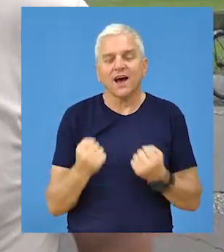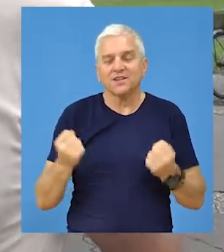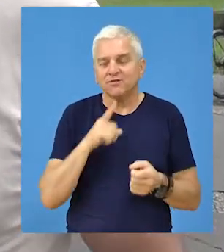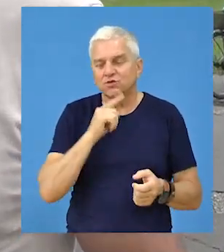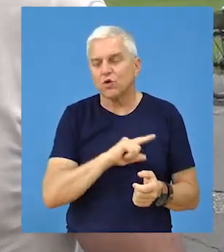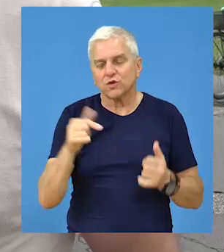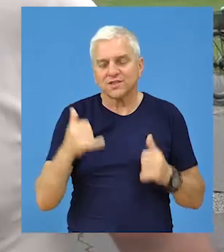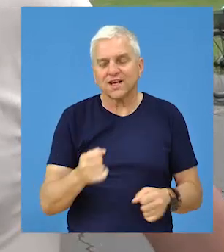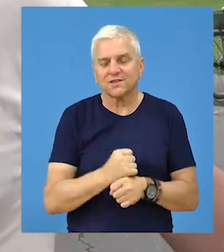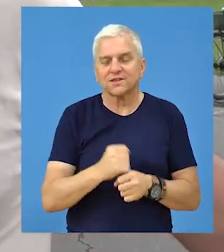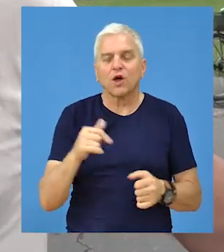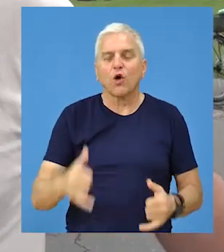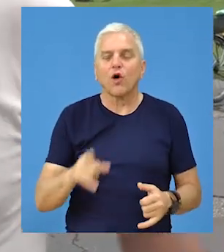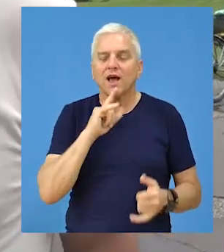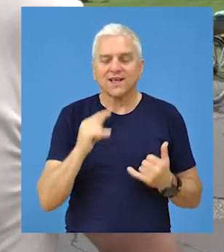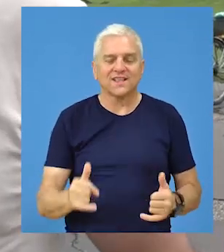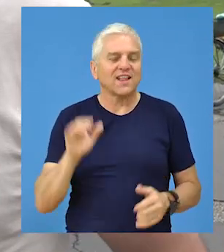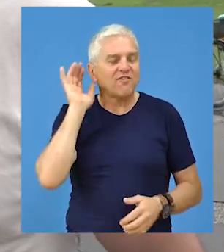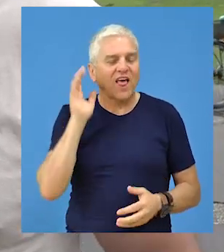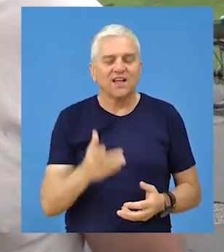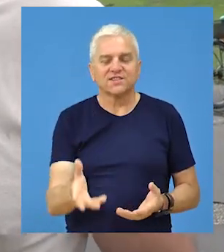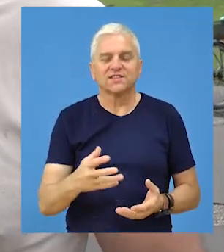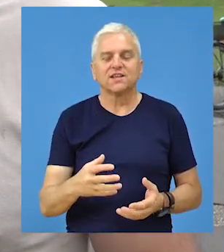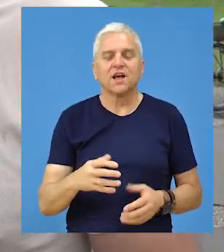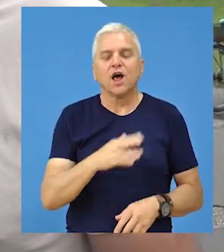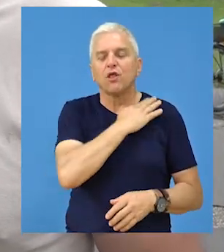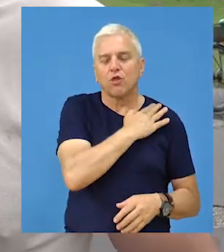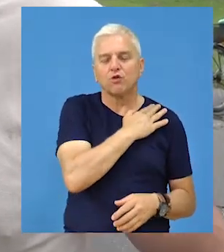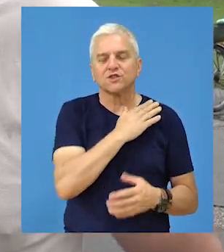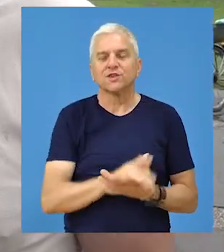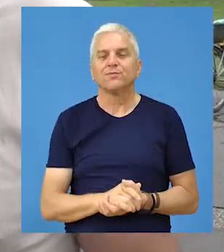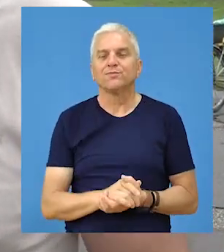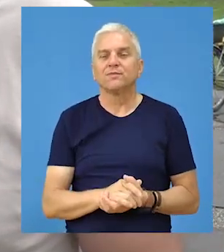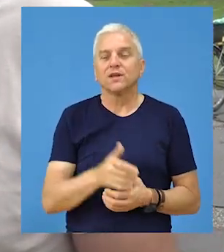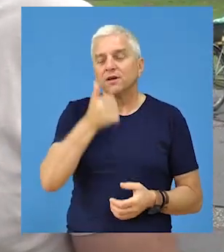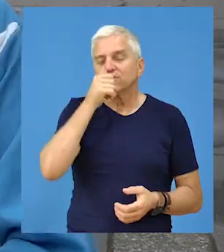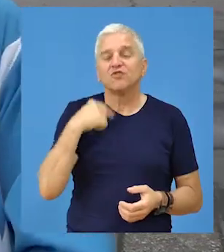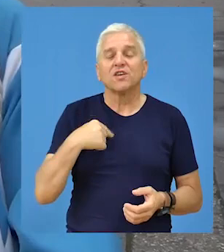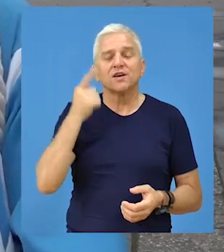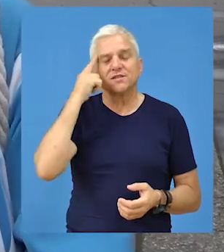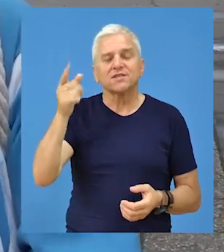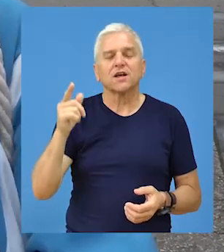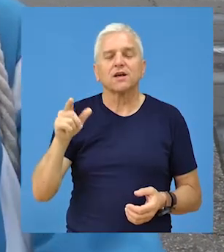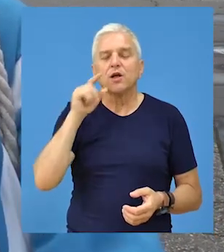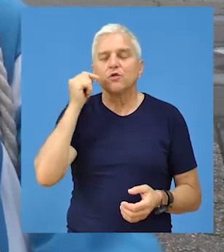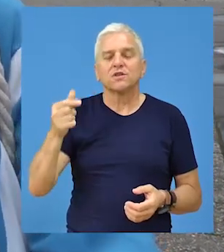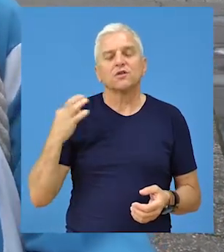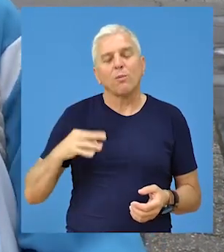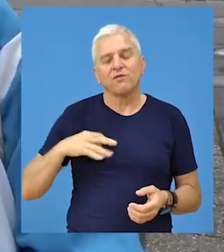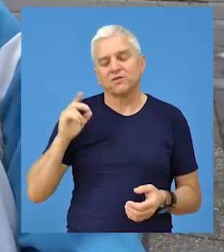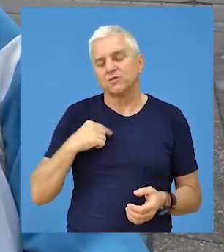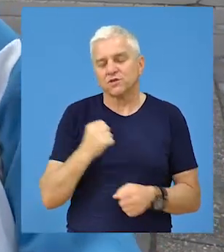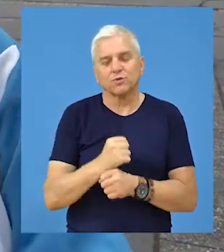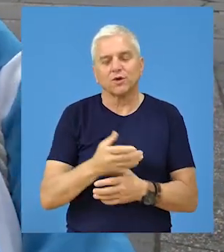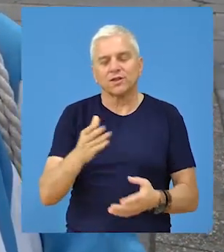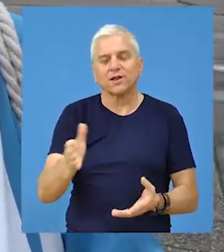ovaj tempo koji ova vlast nosi i tako. Što ja znam? Građansku